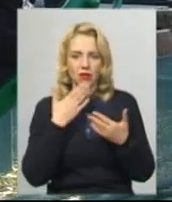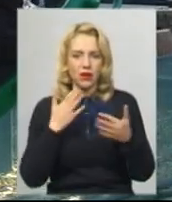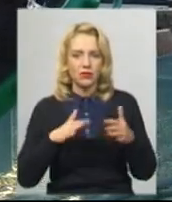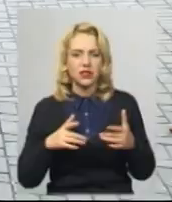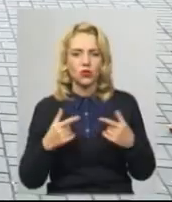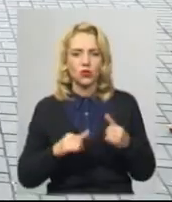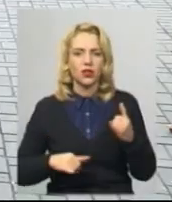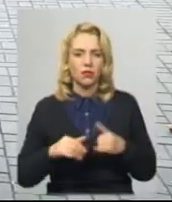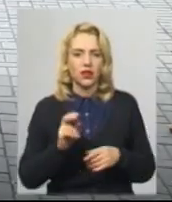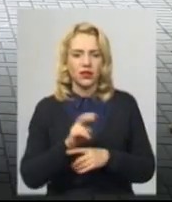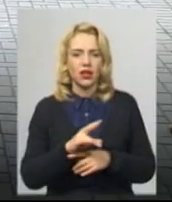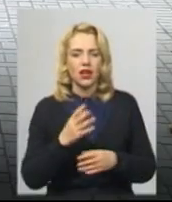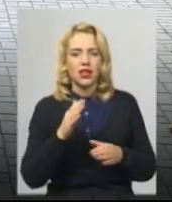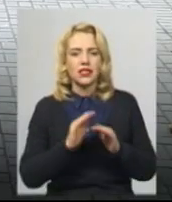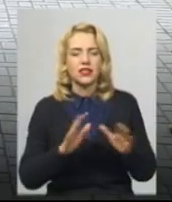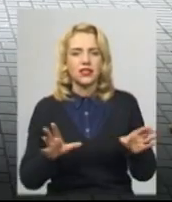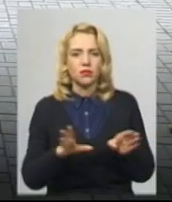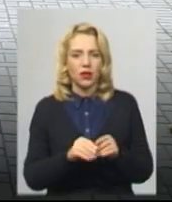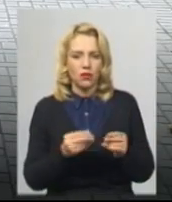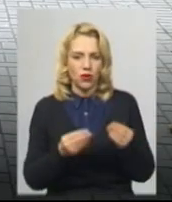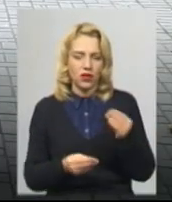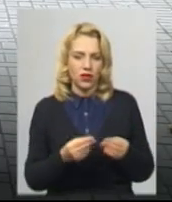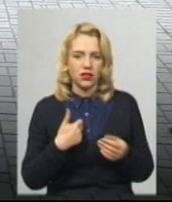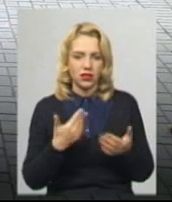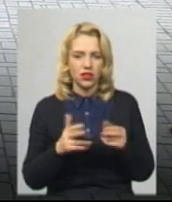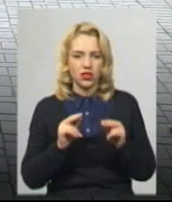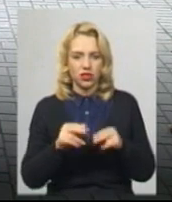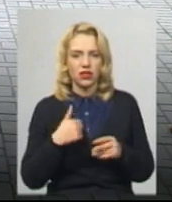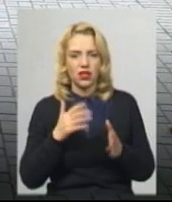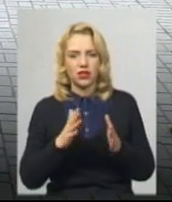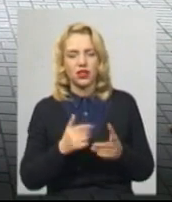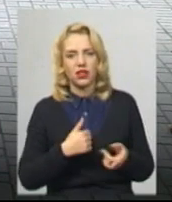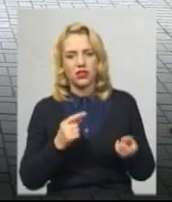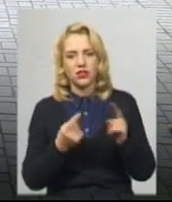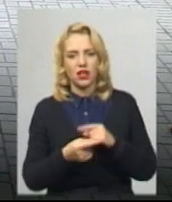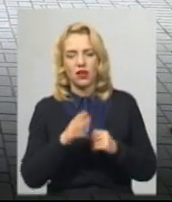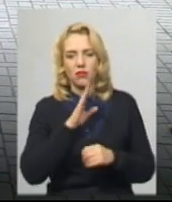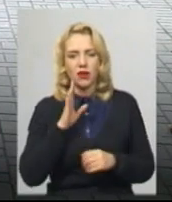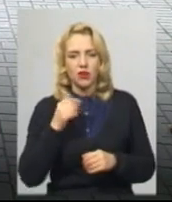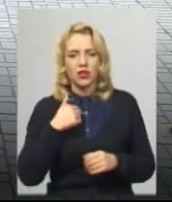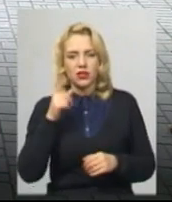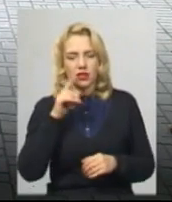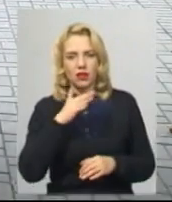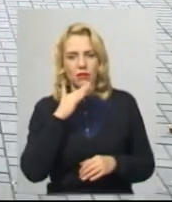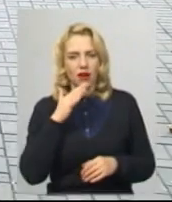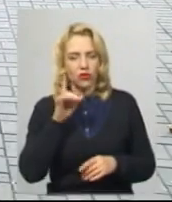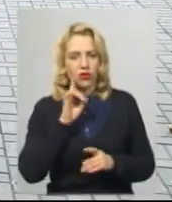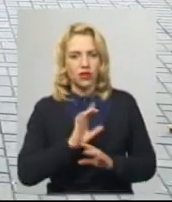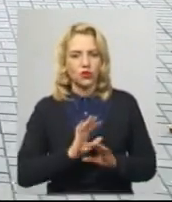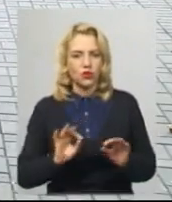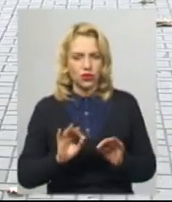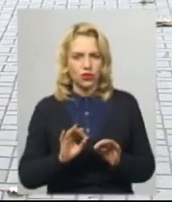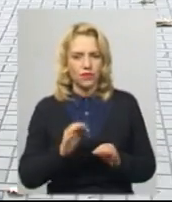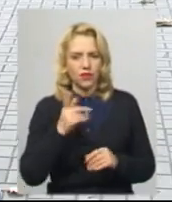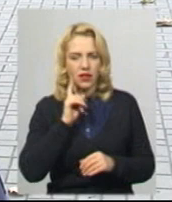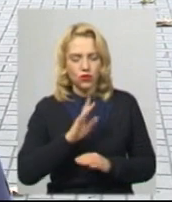дітьми погратися. Якщо чесно, я тільки як стала мамою, я знала, що в дуже багато незручностей іменно для мам.